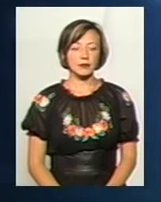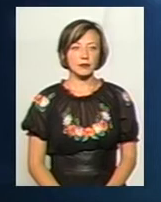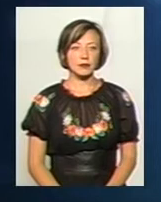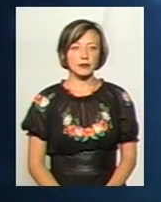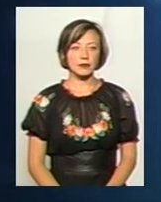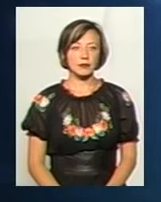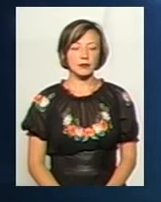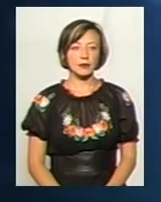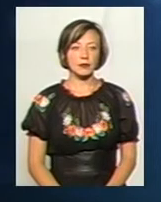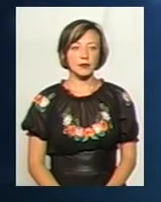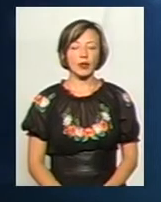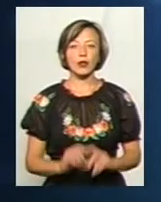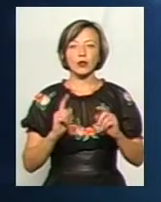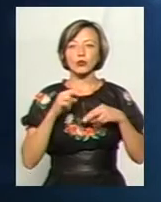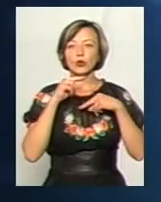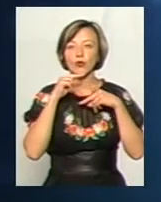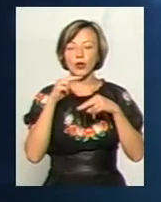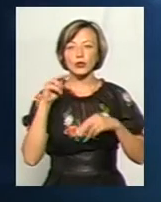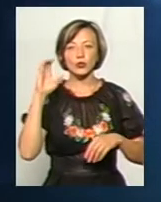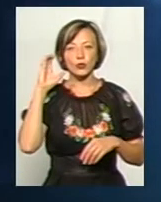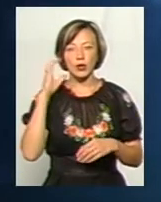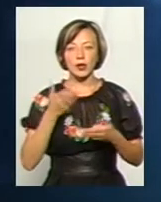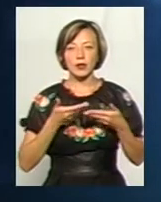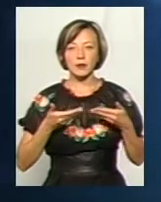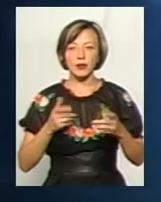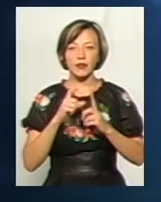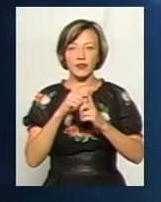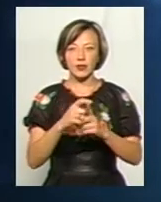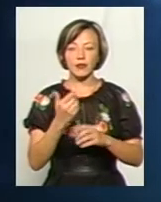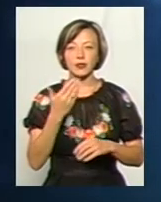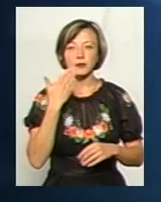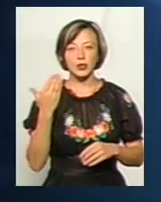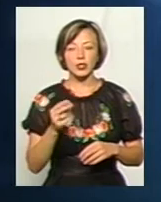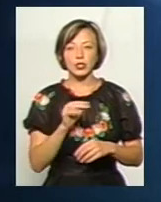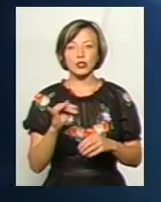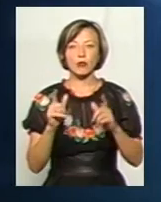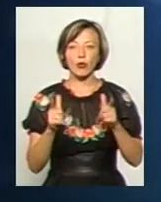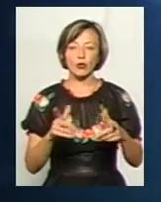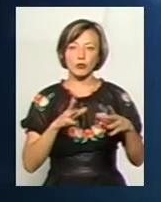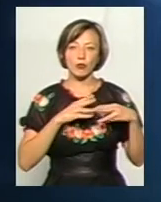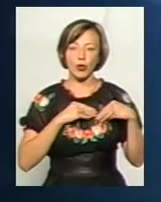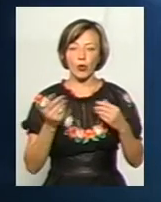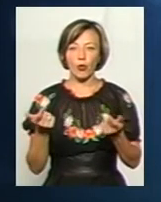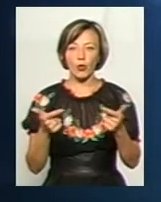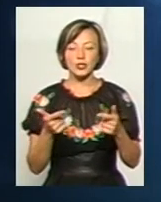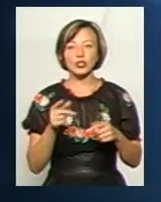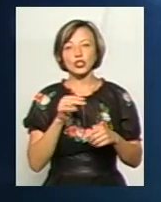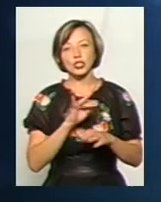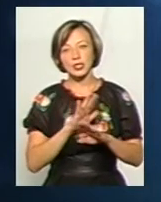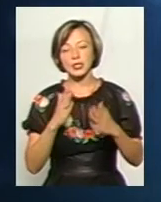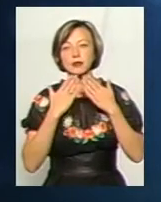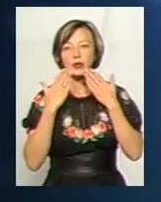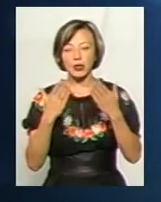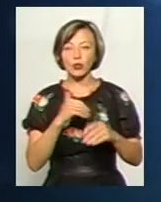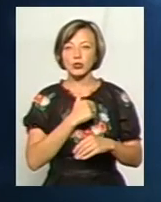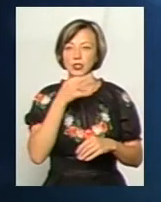Власне, дуже уважно слухали ми відповіді ваших спікерів. Чи погоджуються мої гості, чи ні, зараз запитаємо. Але